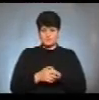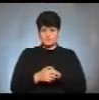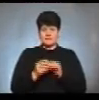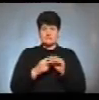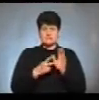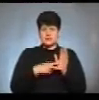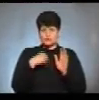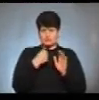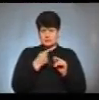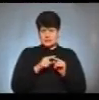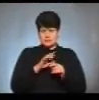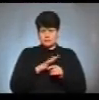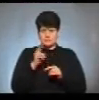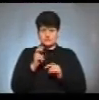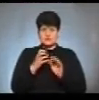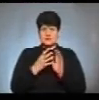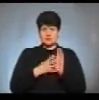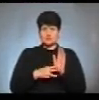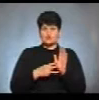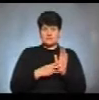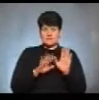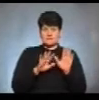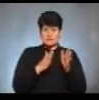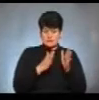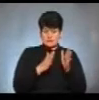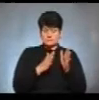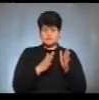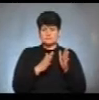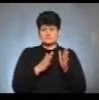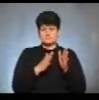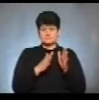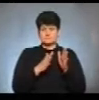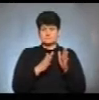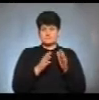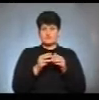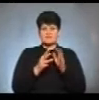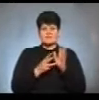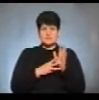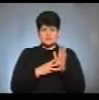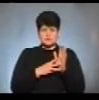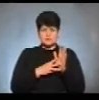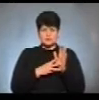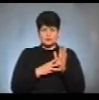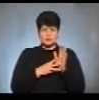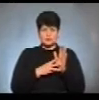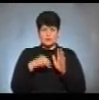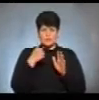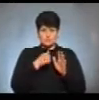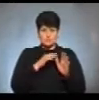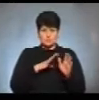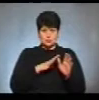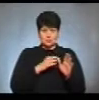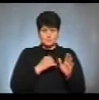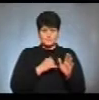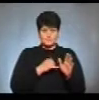2017 році це було 298 випадків. В 2018 році в нас було